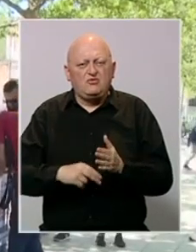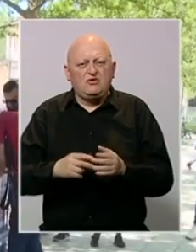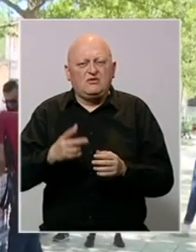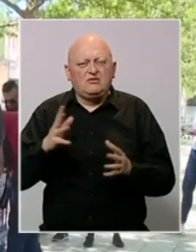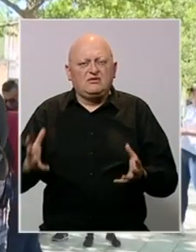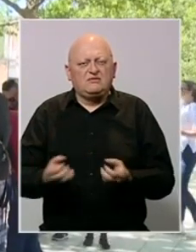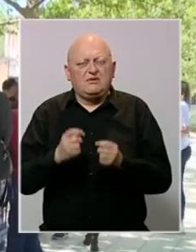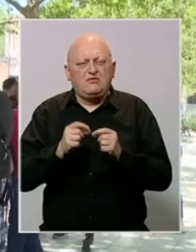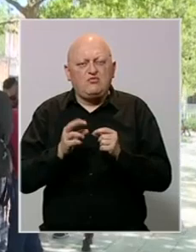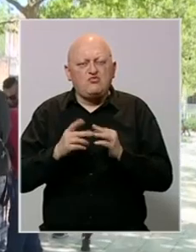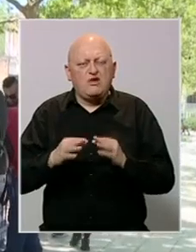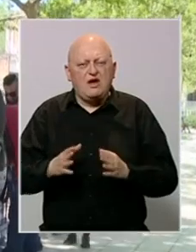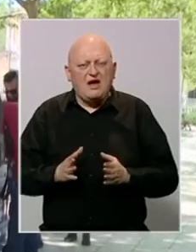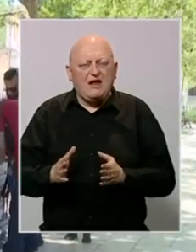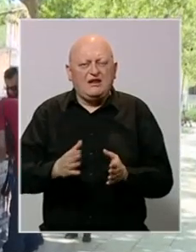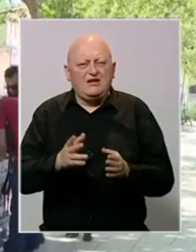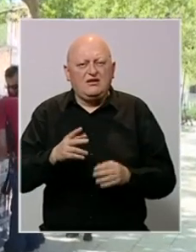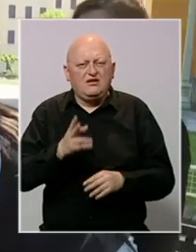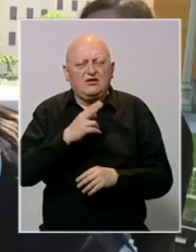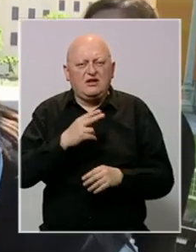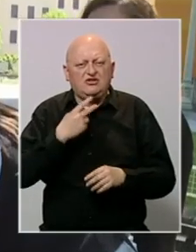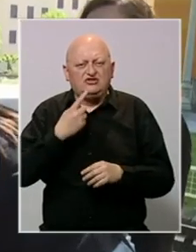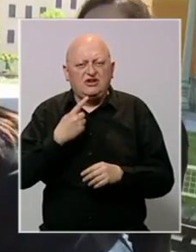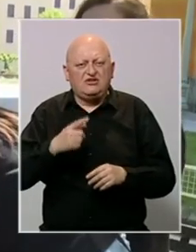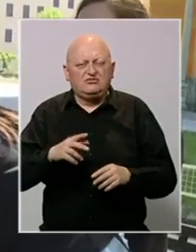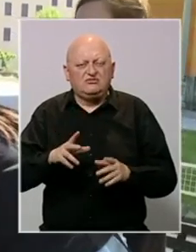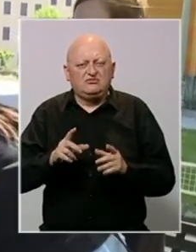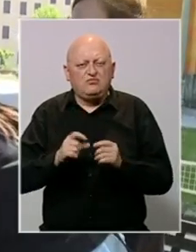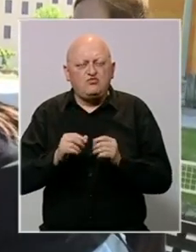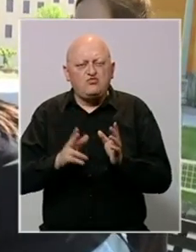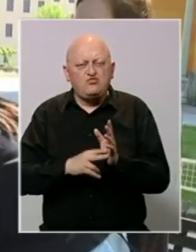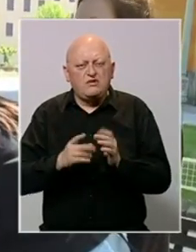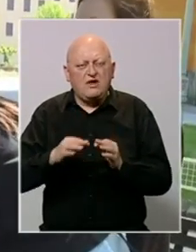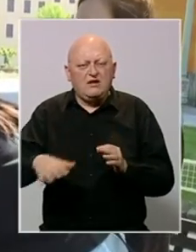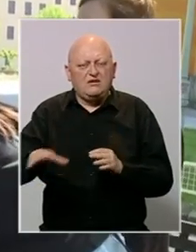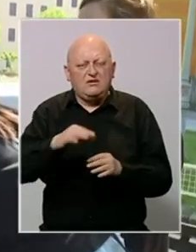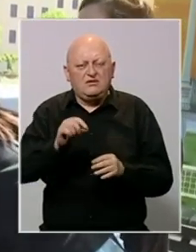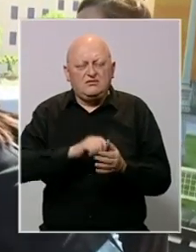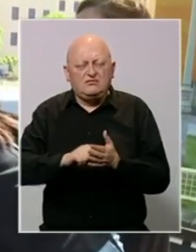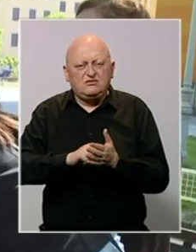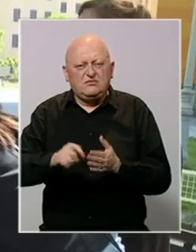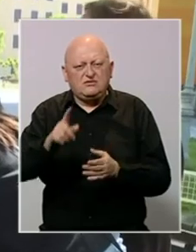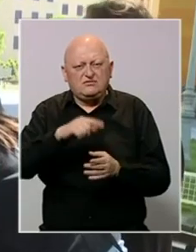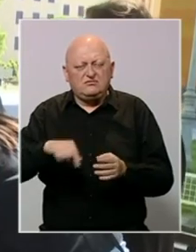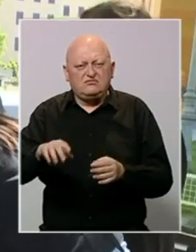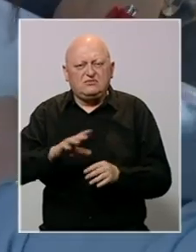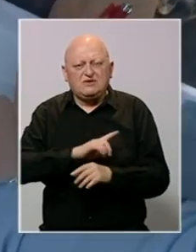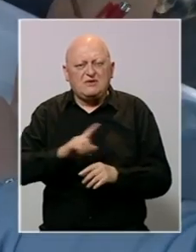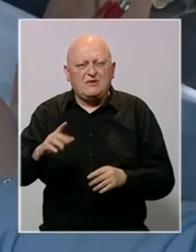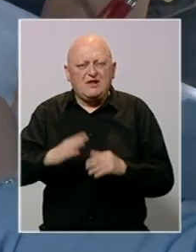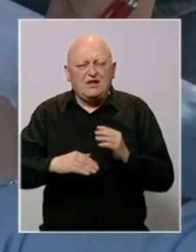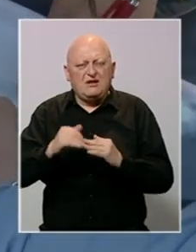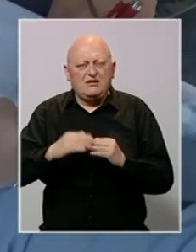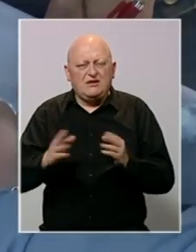za spas bunskih kanala. Od nadležnih traže da izbrišu bunske kanale iz prostornog plana kako bi se trajno zabranila gradnja